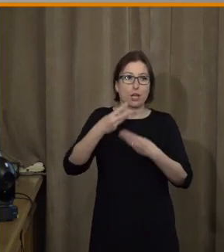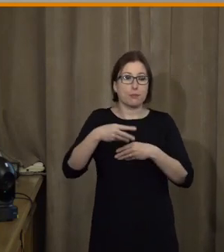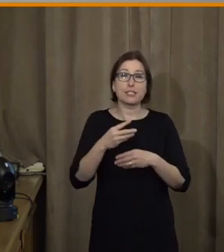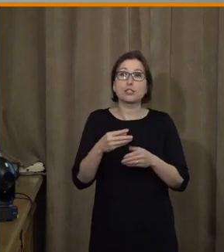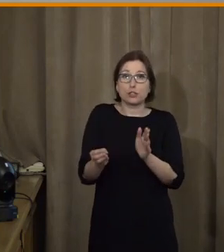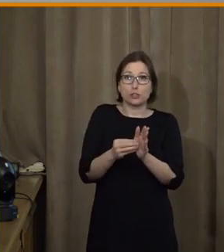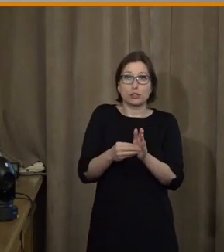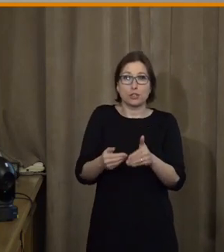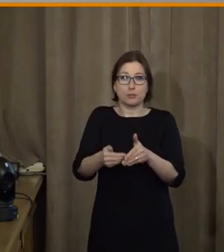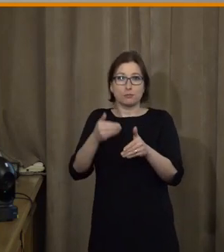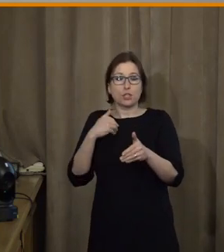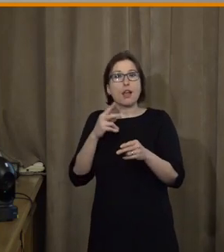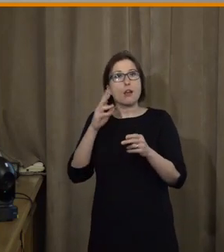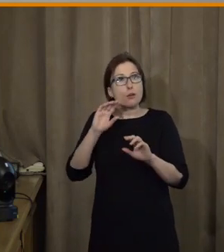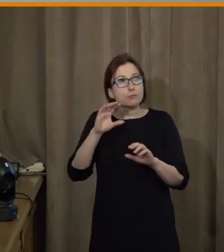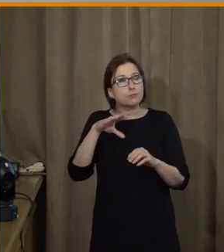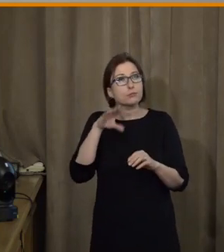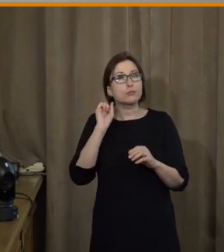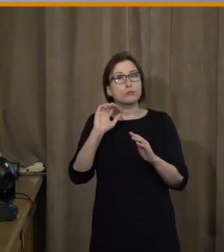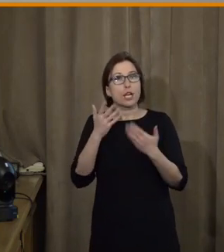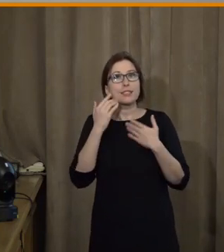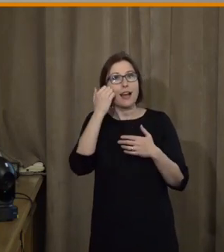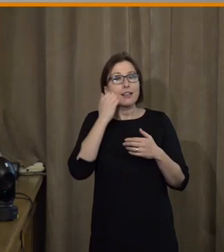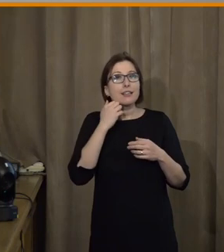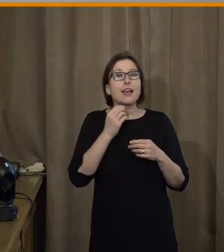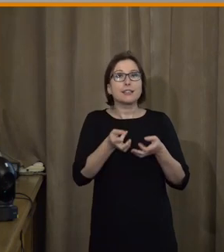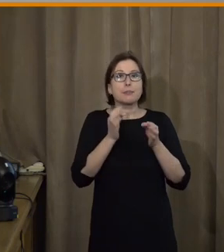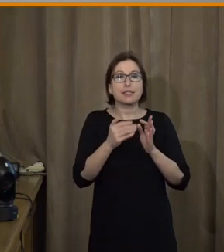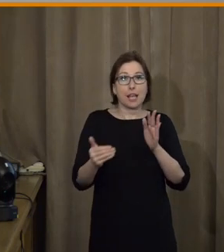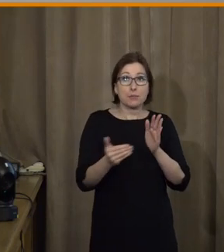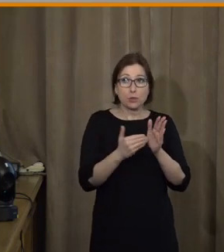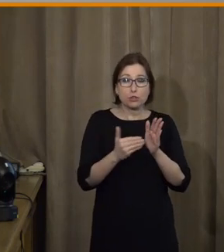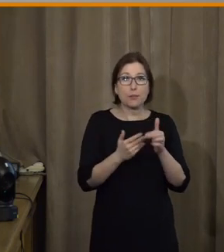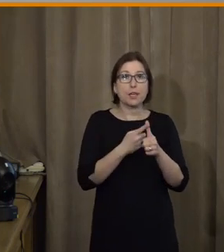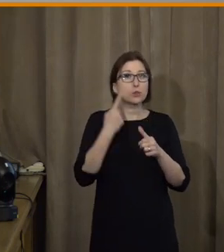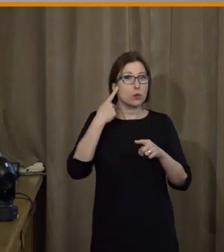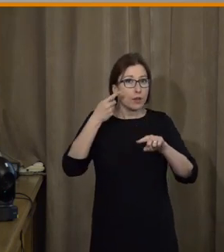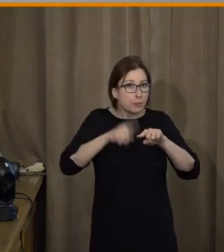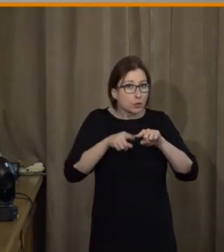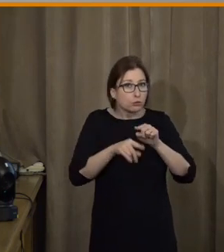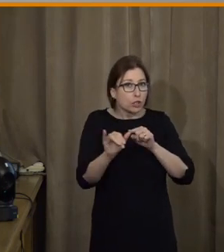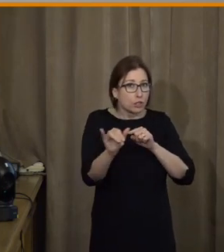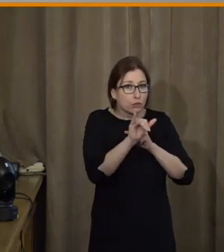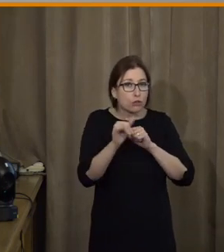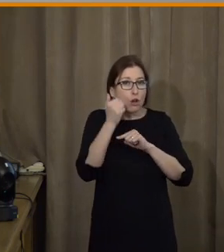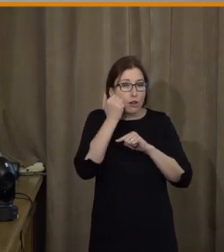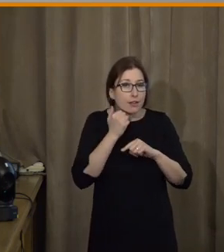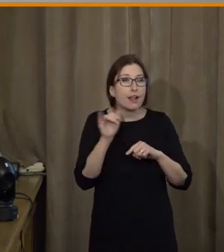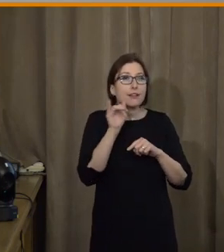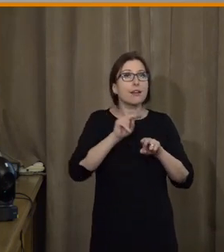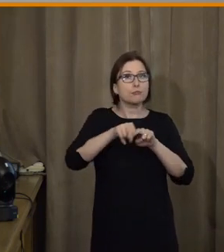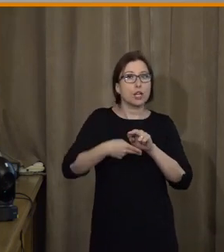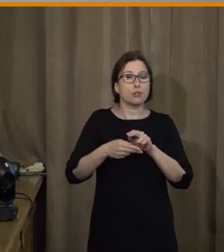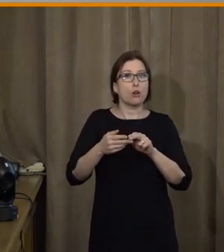než se přesuneme vlastně do té perspektivy lidí se speciálními potřebami, sluchově postiženými lidmi, kteří